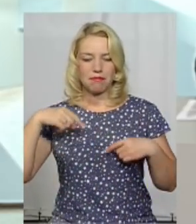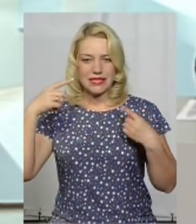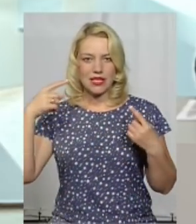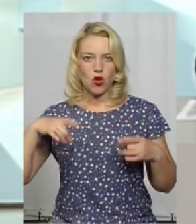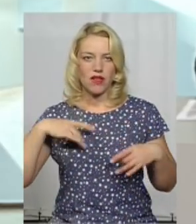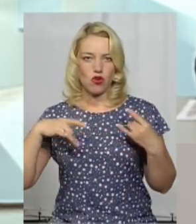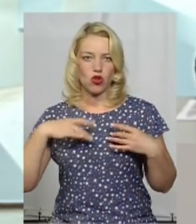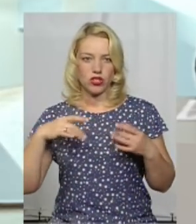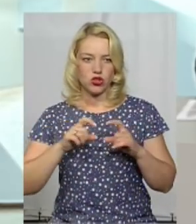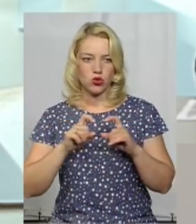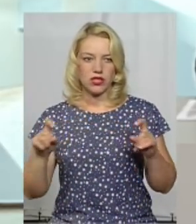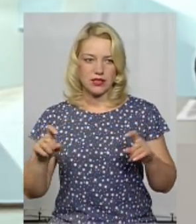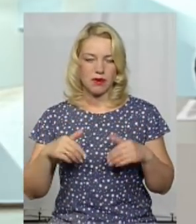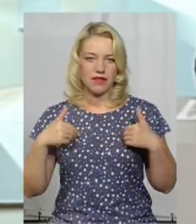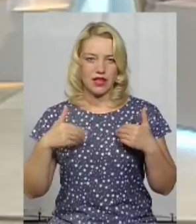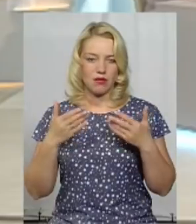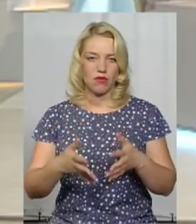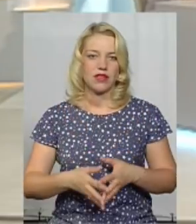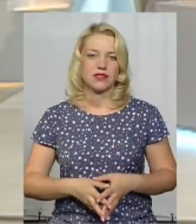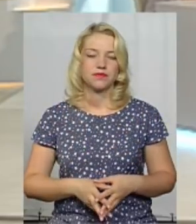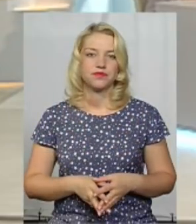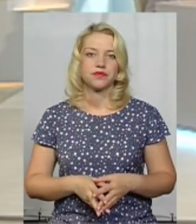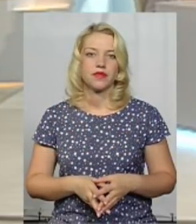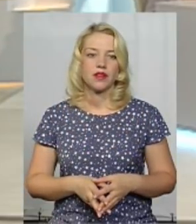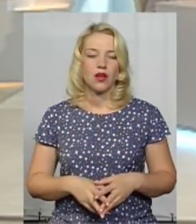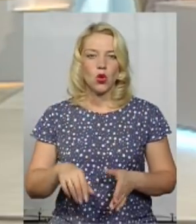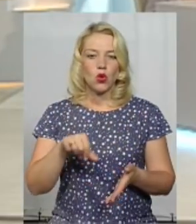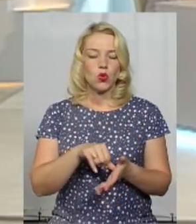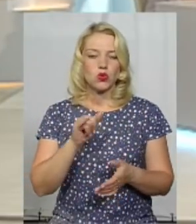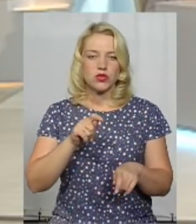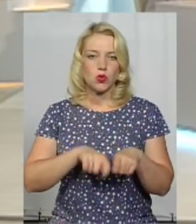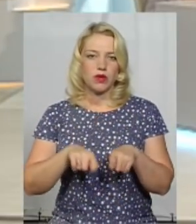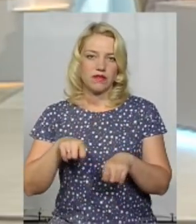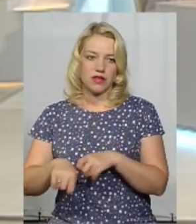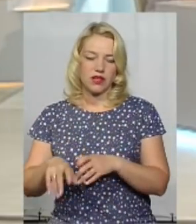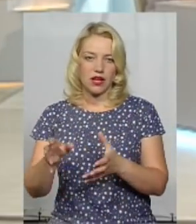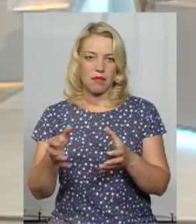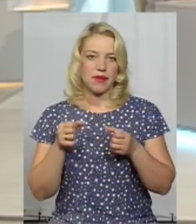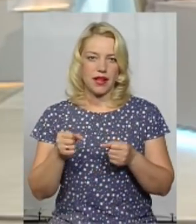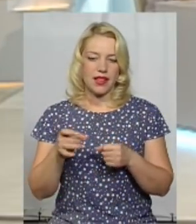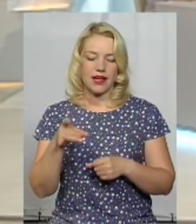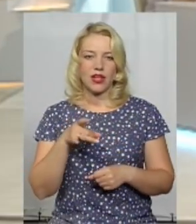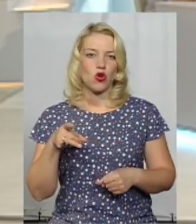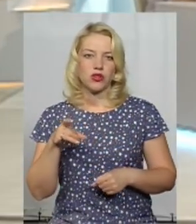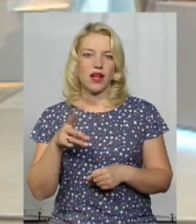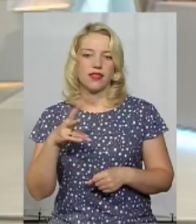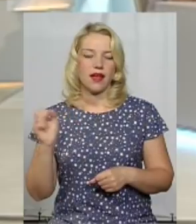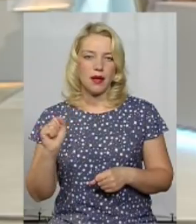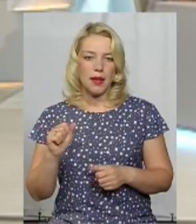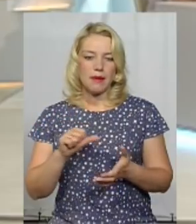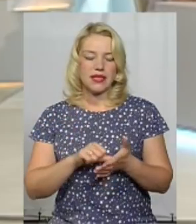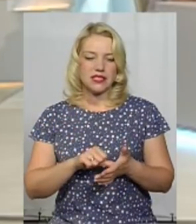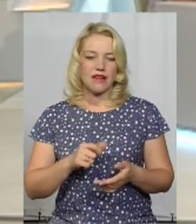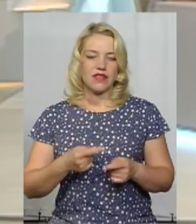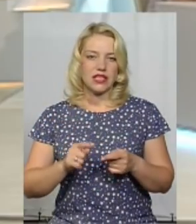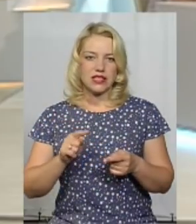диспансеру. Вітаю вас, пані Лілія. Участь у перевірках брала регіональна представниця